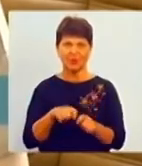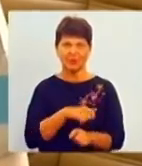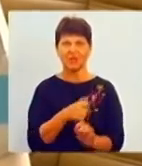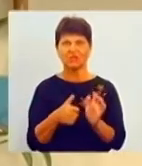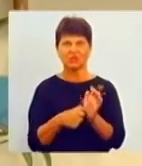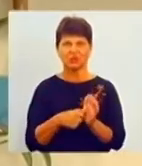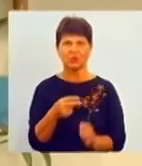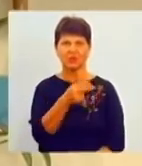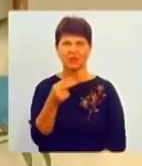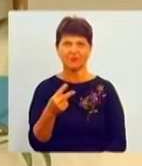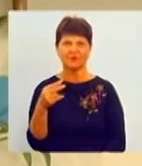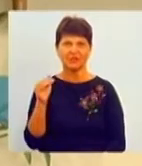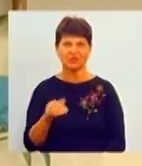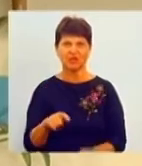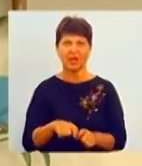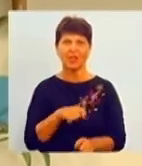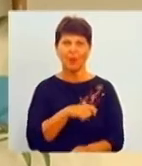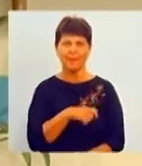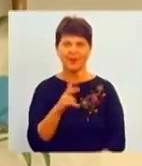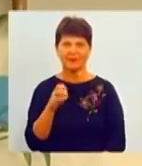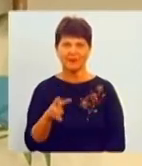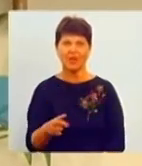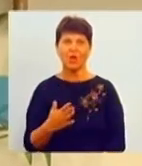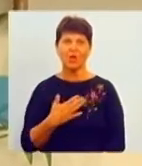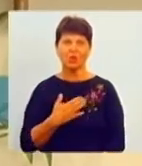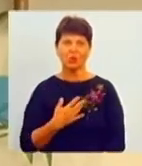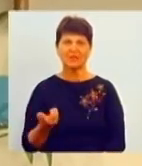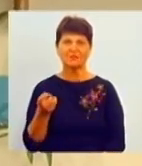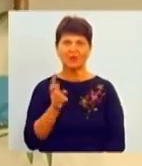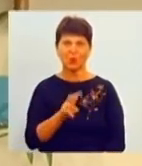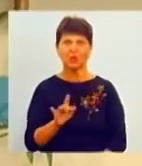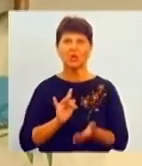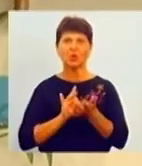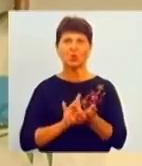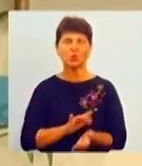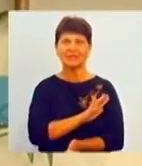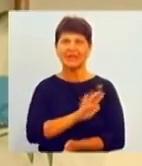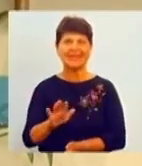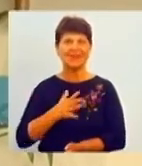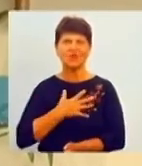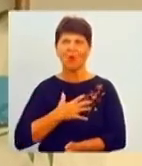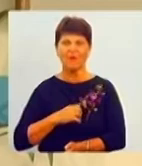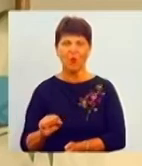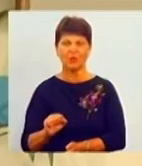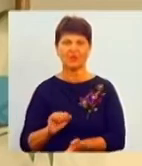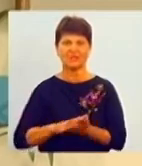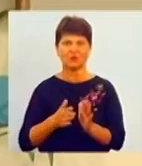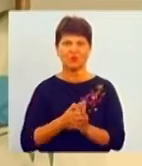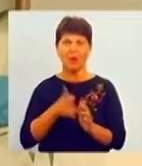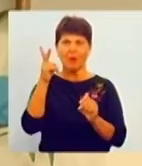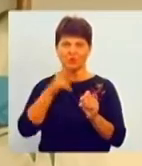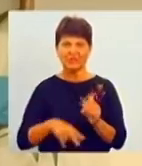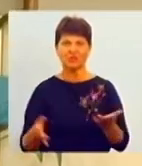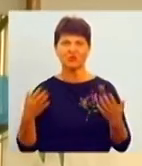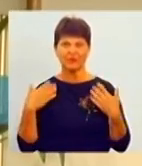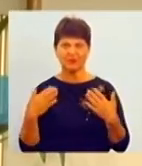тисяч кілометрів. До нас приходили туристи, які невдоволені ситуацією по прильоту, вже по закінченню відпочинку, і